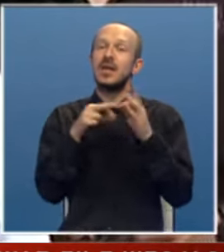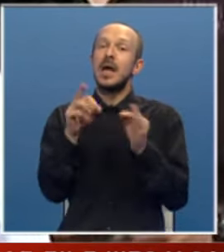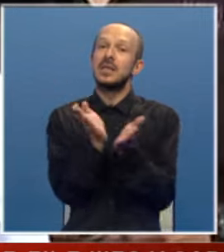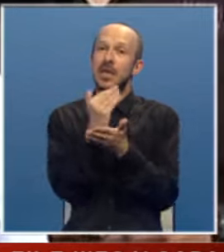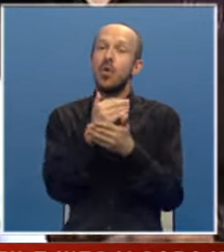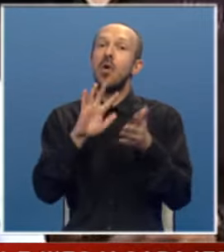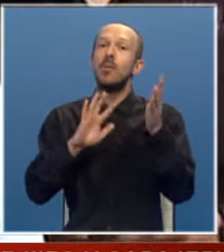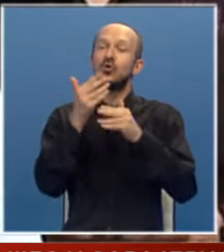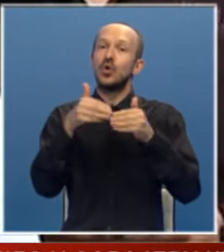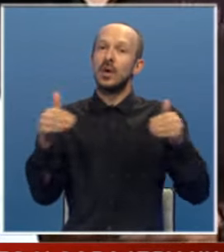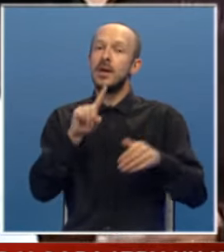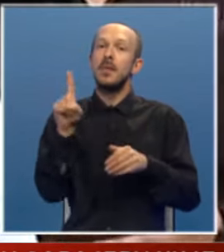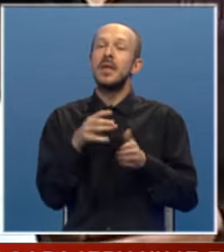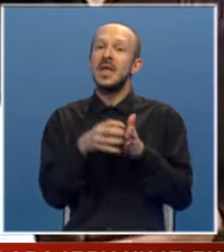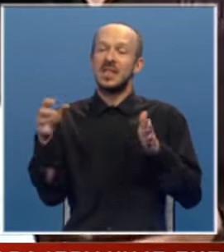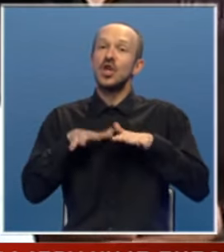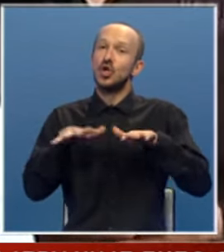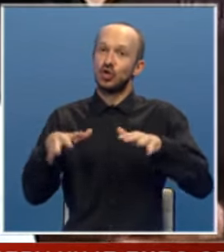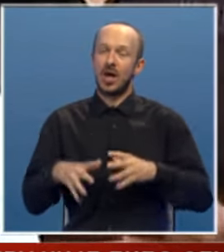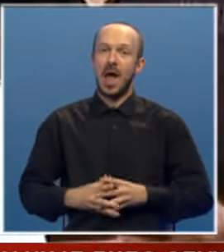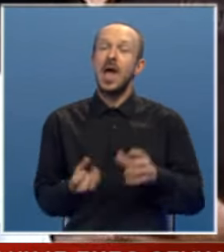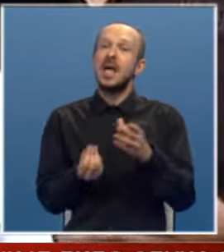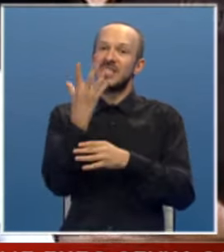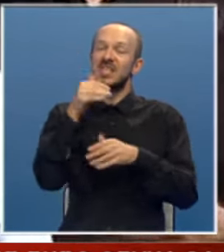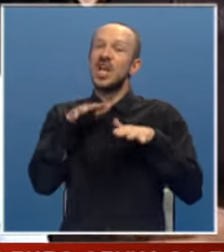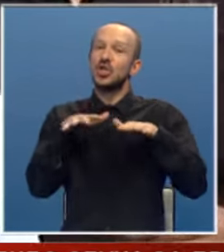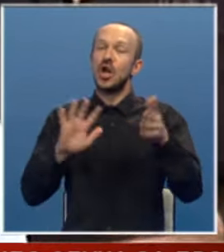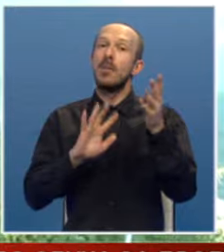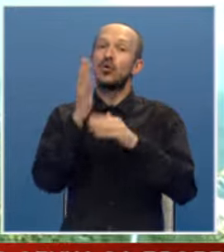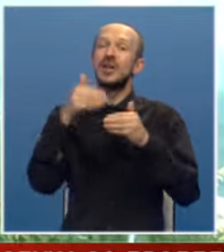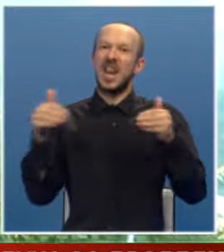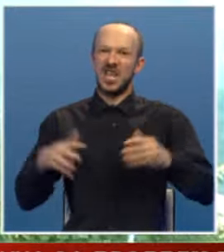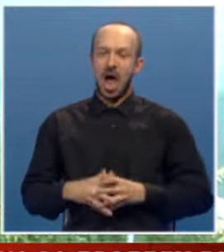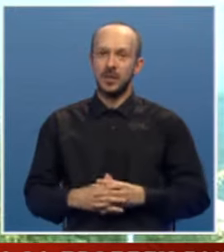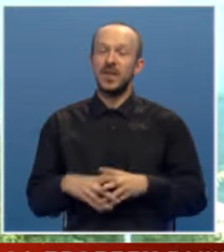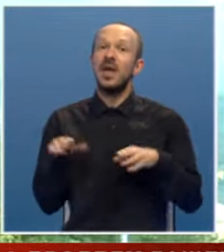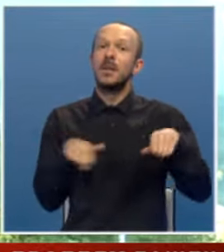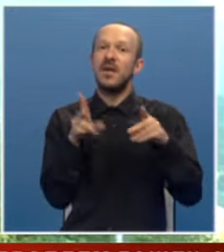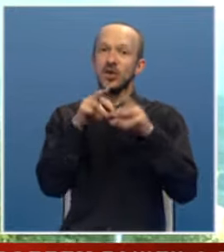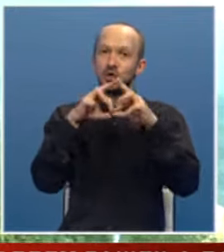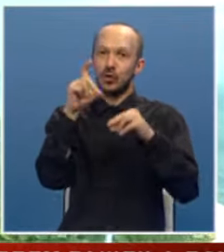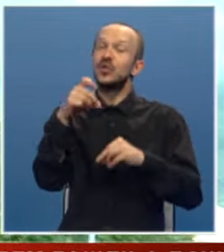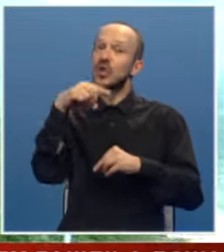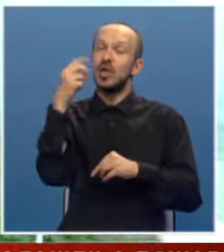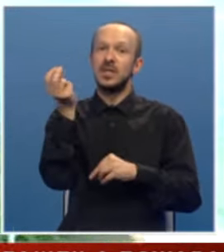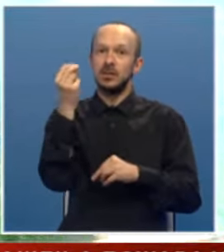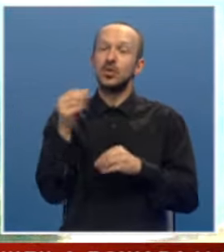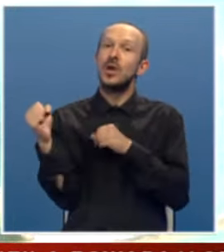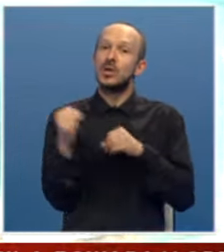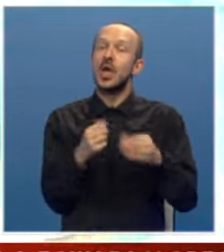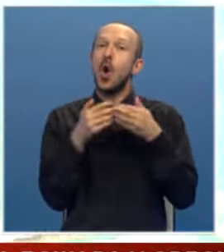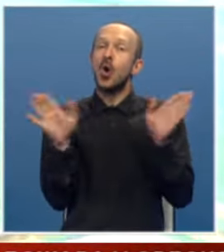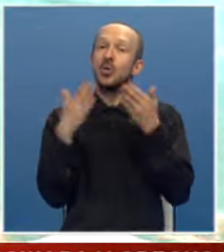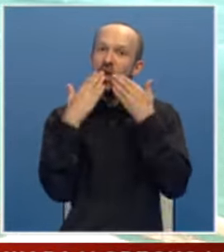dijelu požarnu liniju da se ne bi dalje širila ta eskalacija i širila požarna linija. Premier Višković navodi da je Srpskoj nanesena